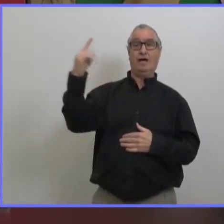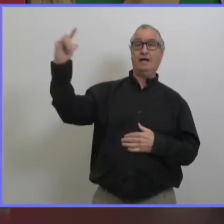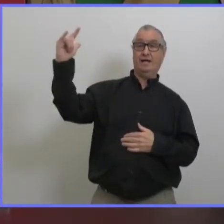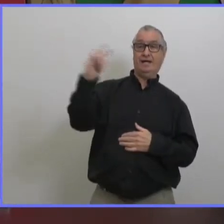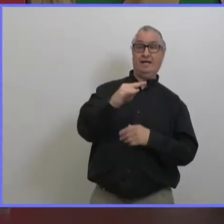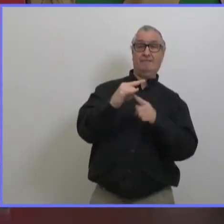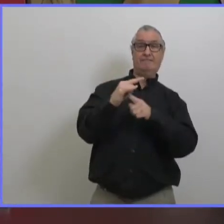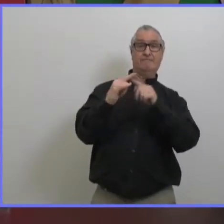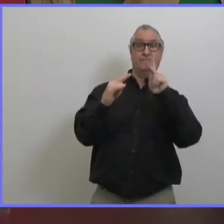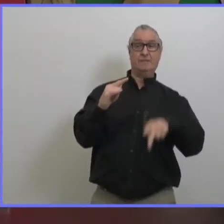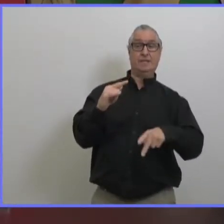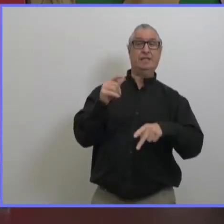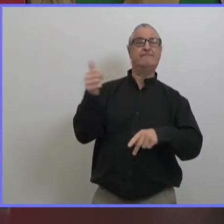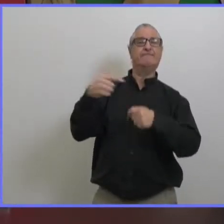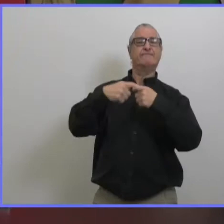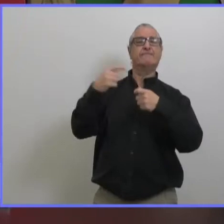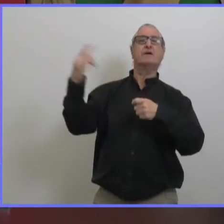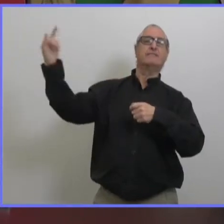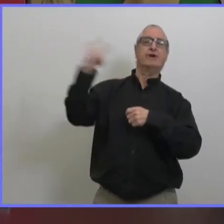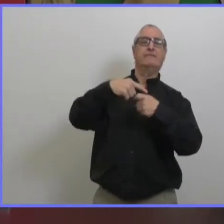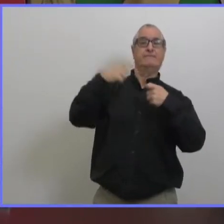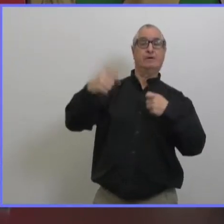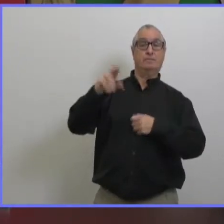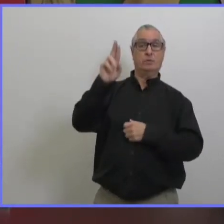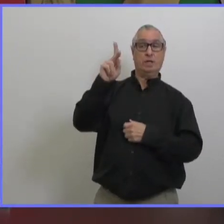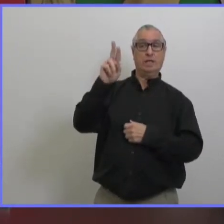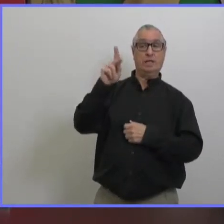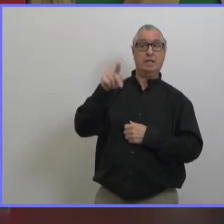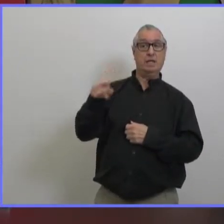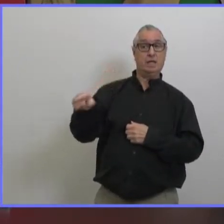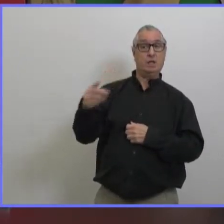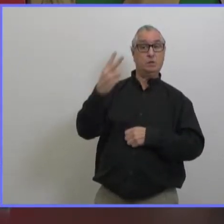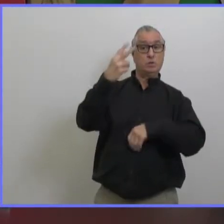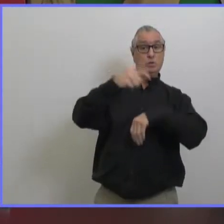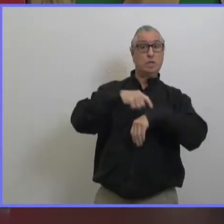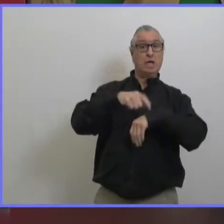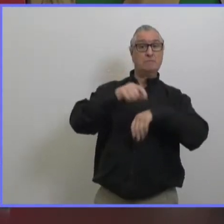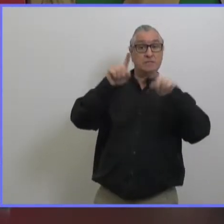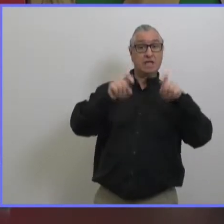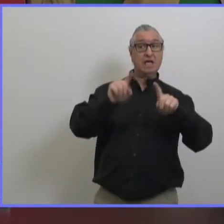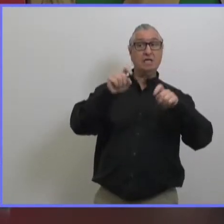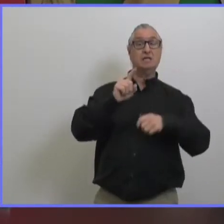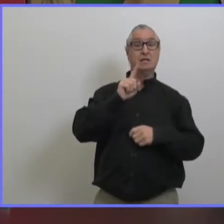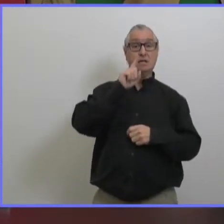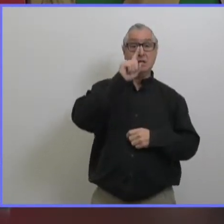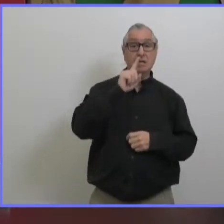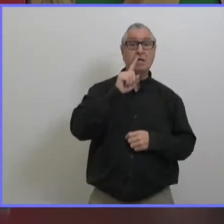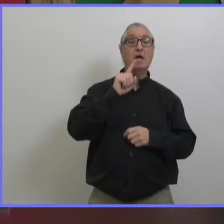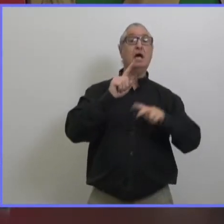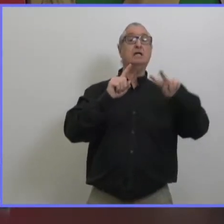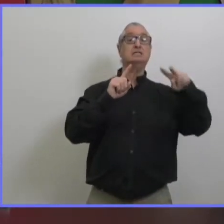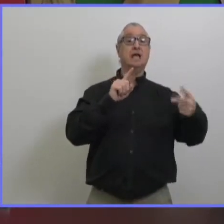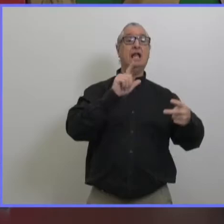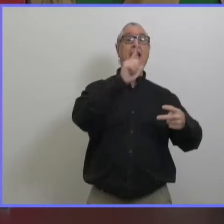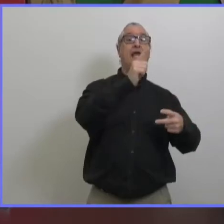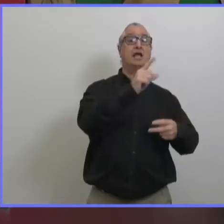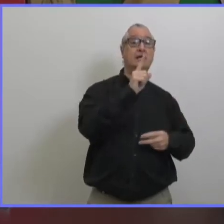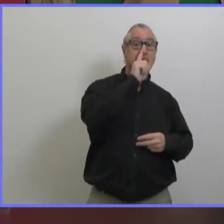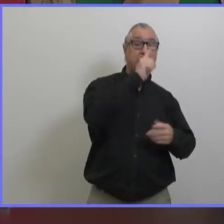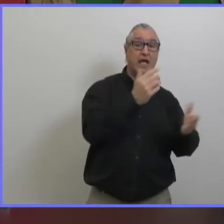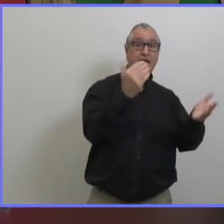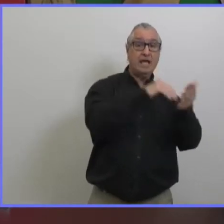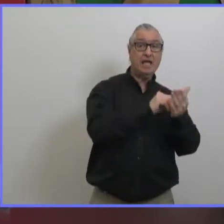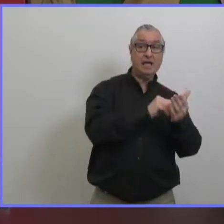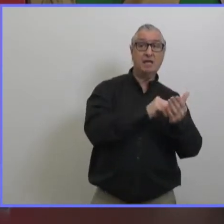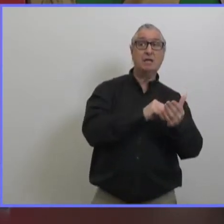avez un foyer dans lesquels il ya une personne qui a un variant et ces personnes ont été détés ont été testés deux fois c'est ce que vous avez